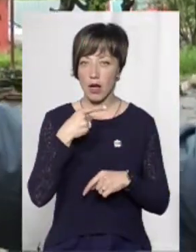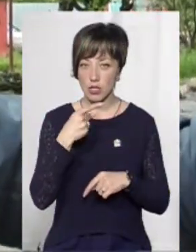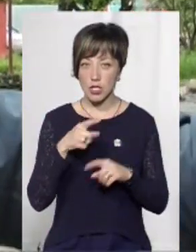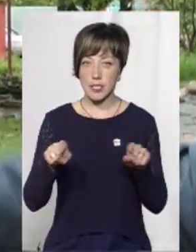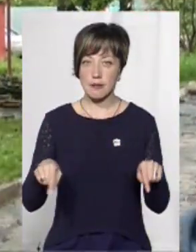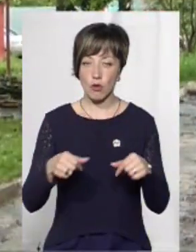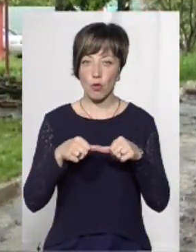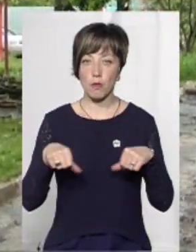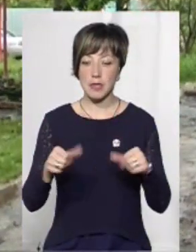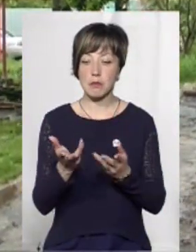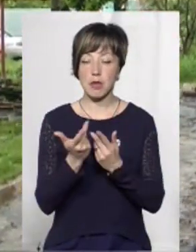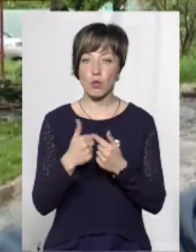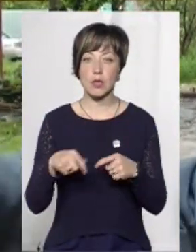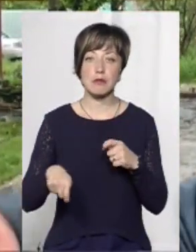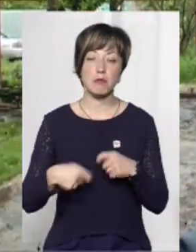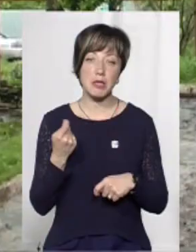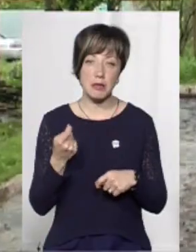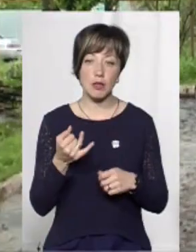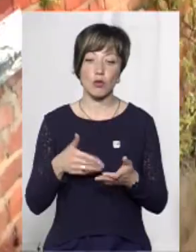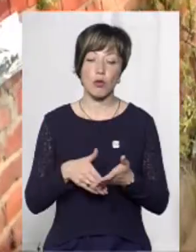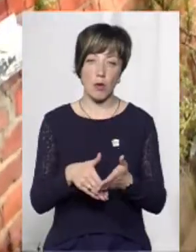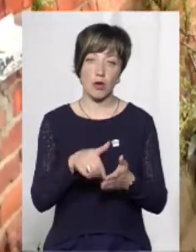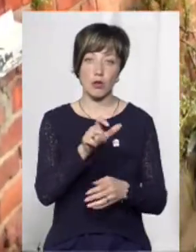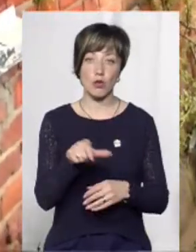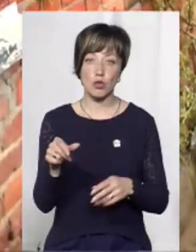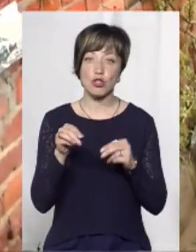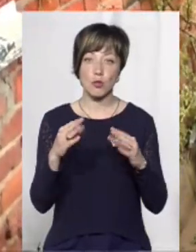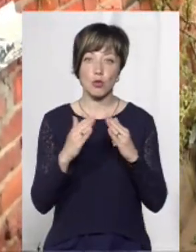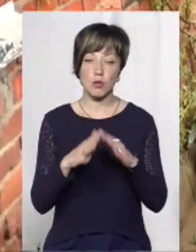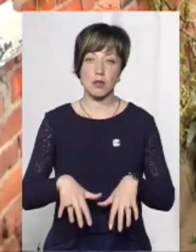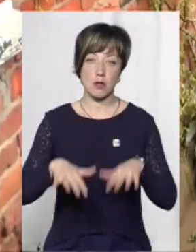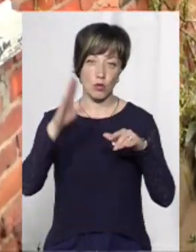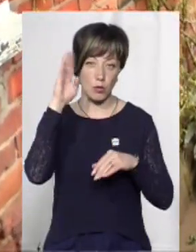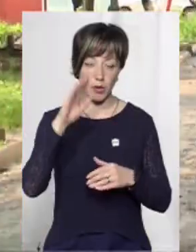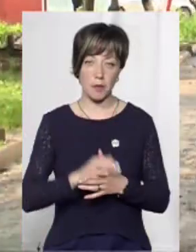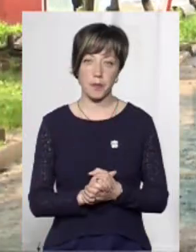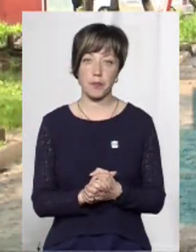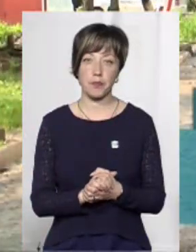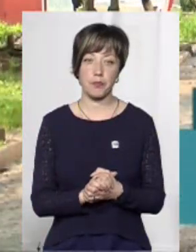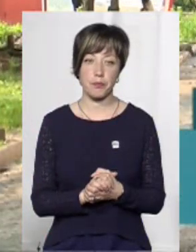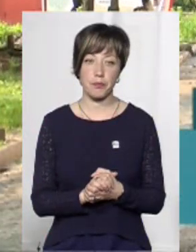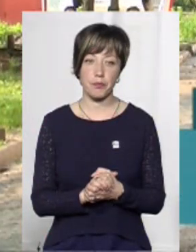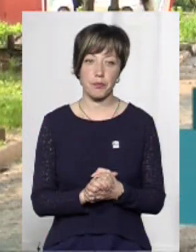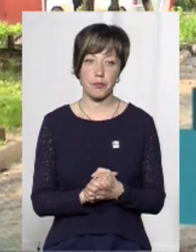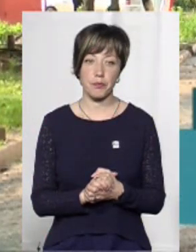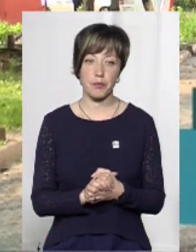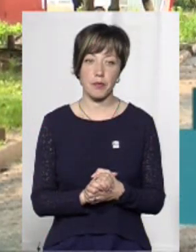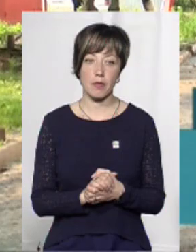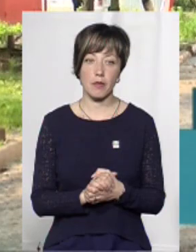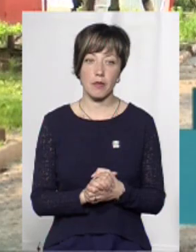створюють комісію з підрахунку збитків і допомагатимуть жителям, чиї домівки затопило. Буджет ці мільйони, в рахунку того, що